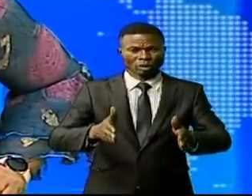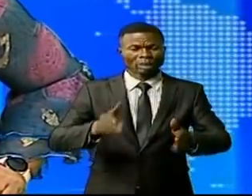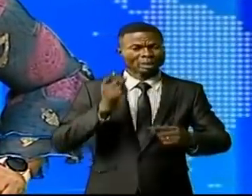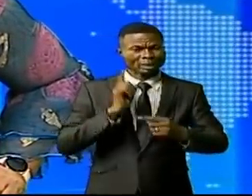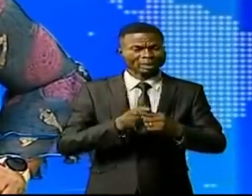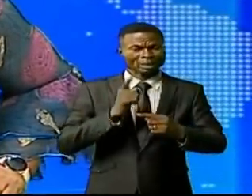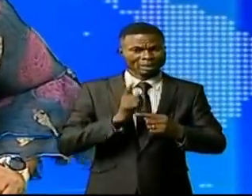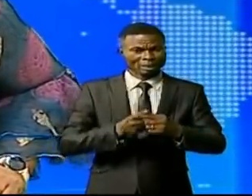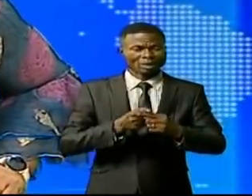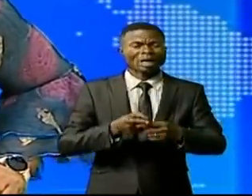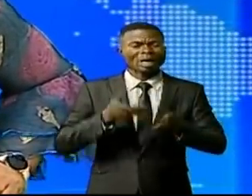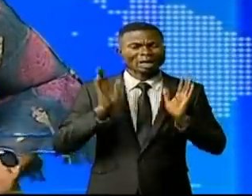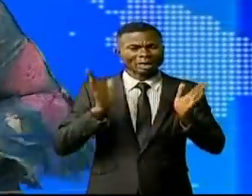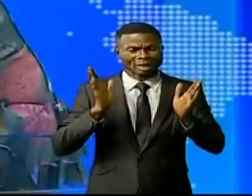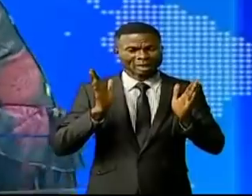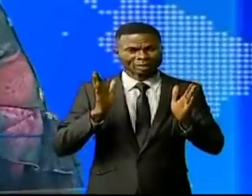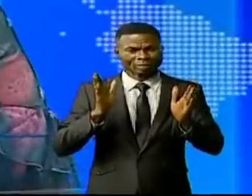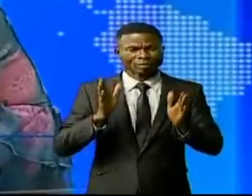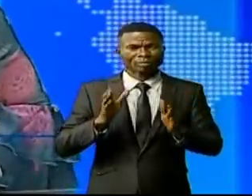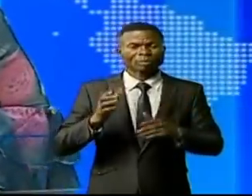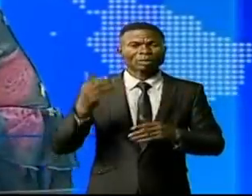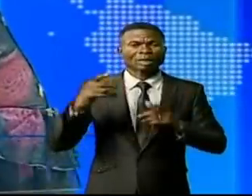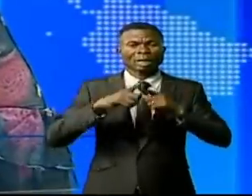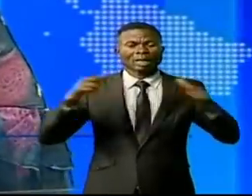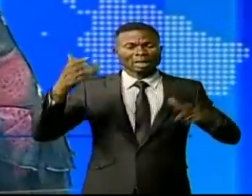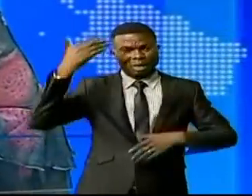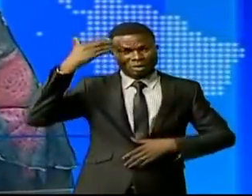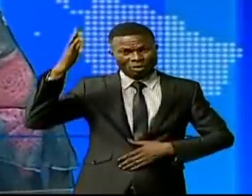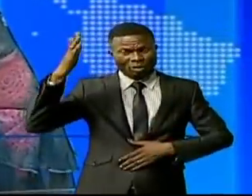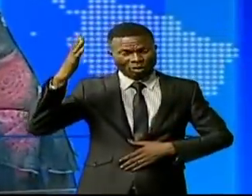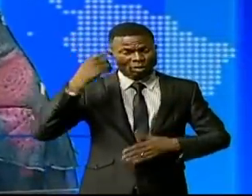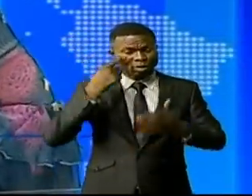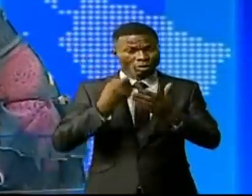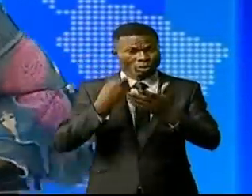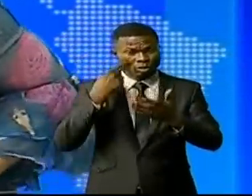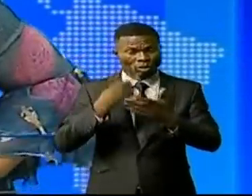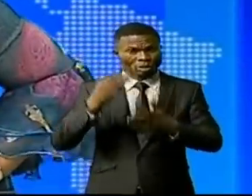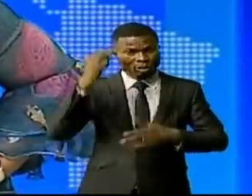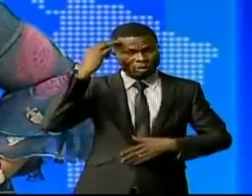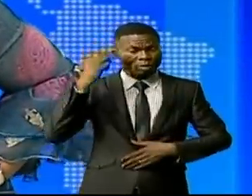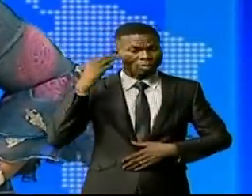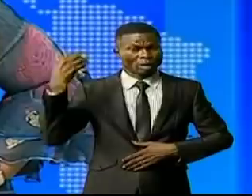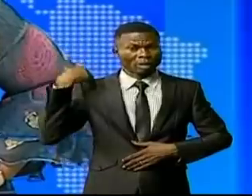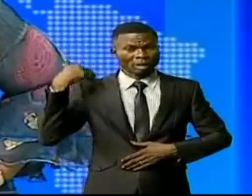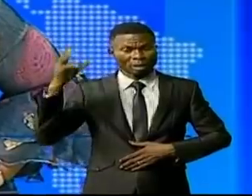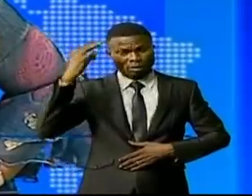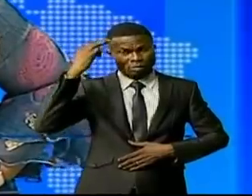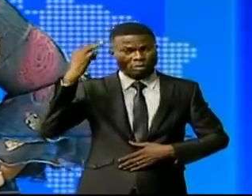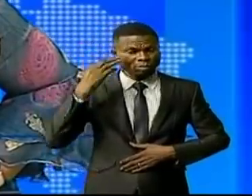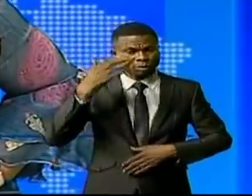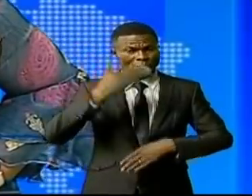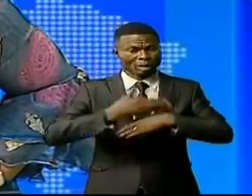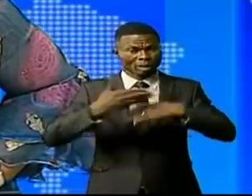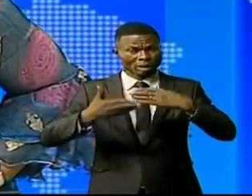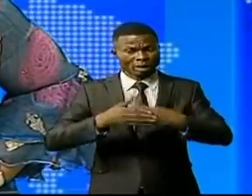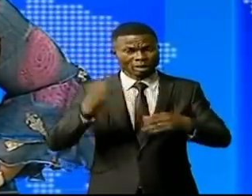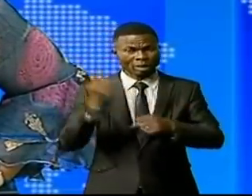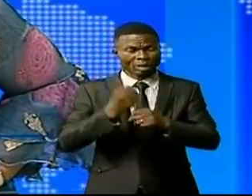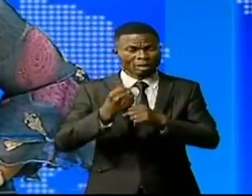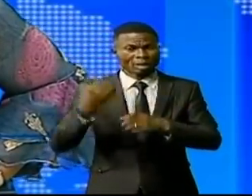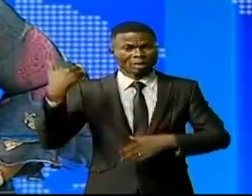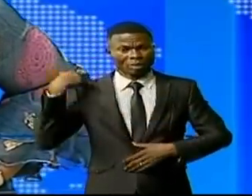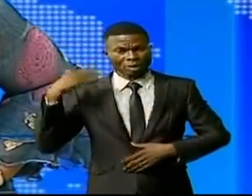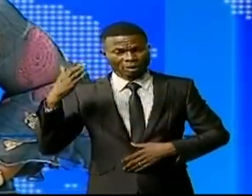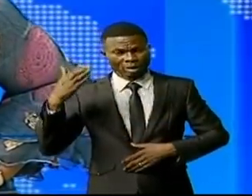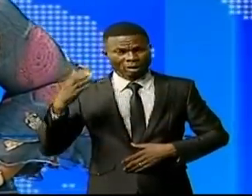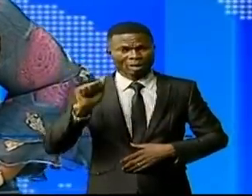défi énorme dans l'espace Grand Équateur. C'est le constat fait par le ministre de'État, ministre des infrastructures et travaux publics